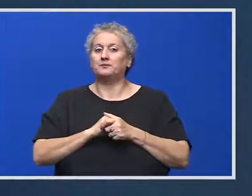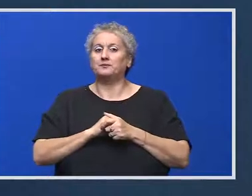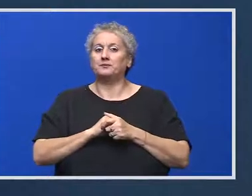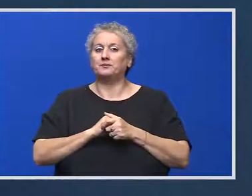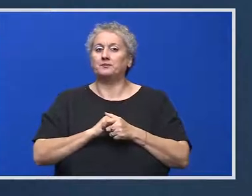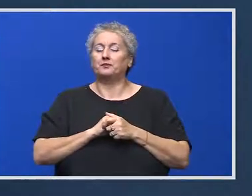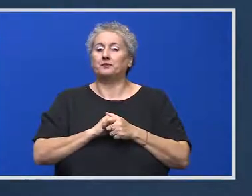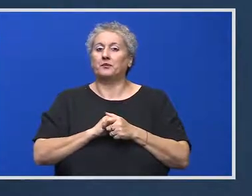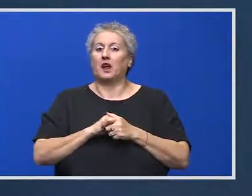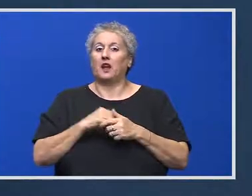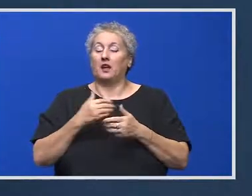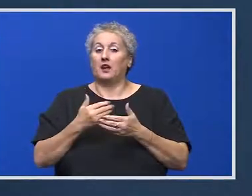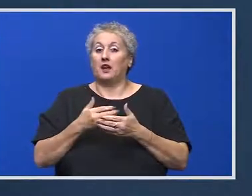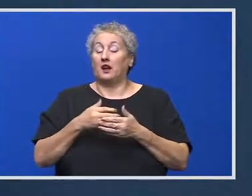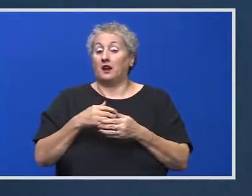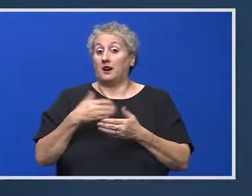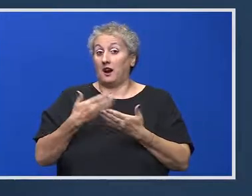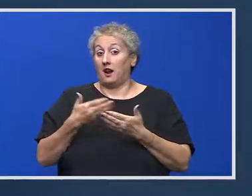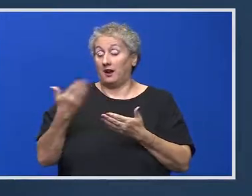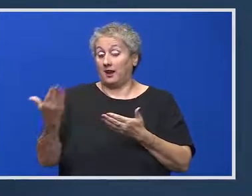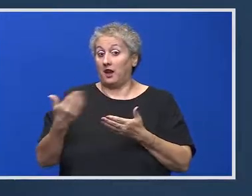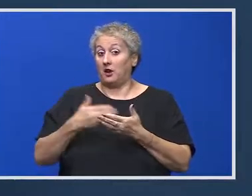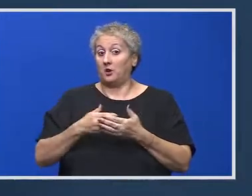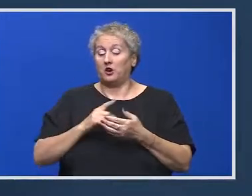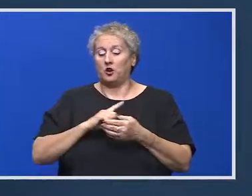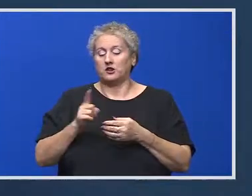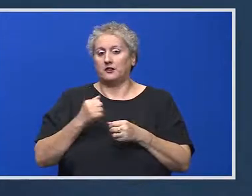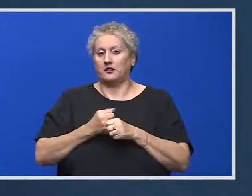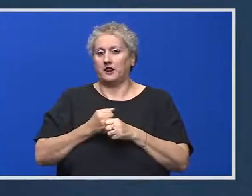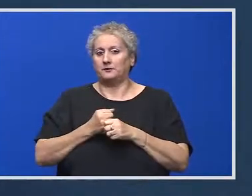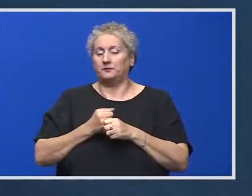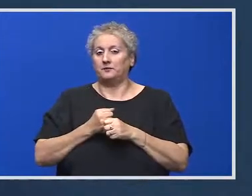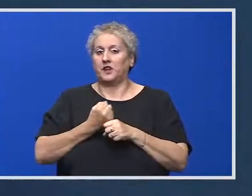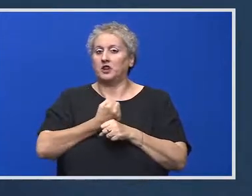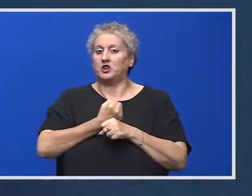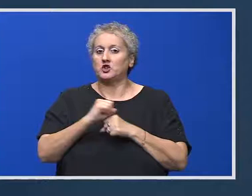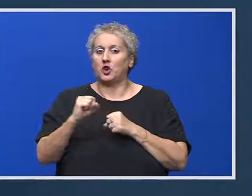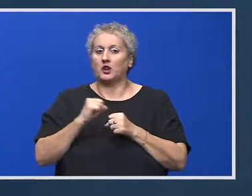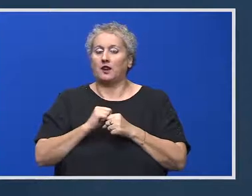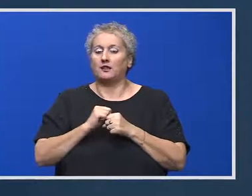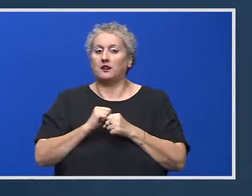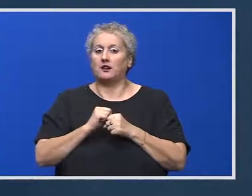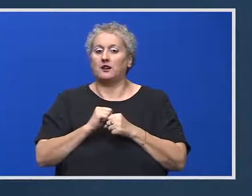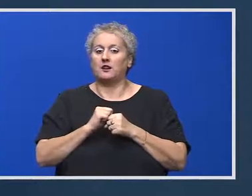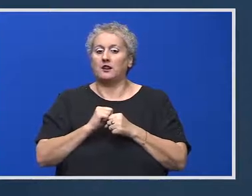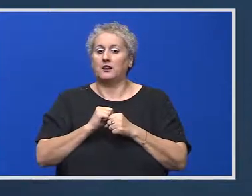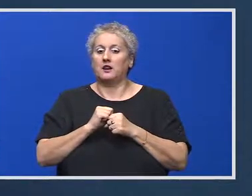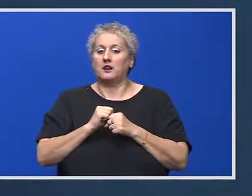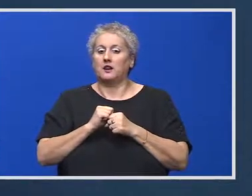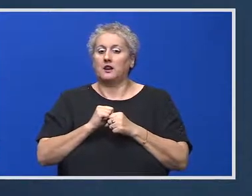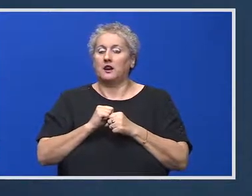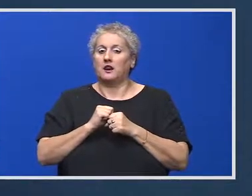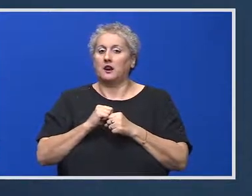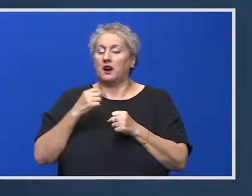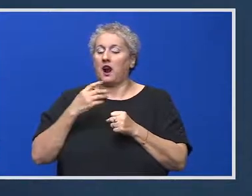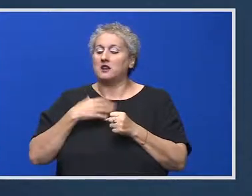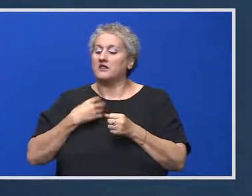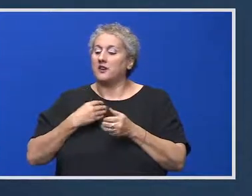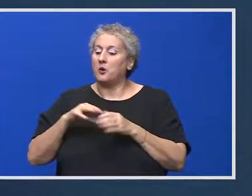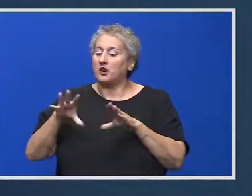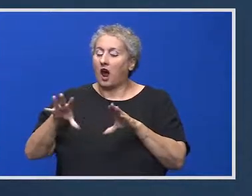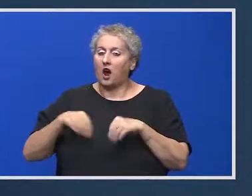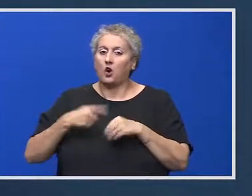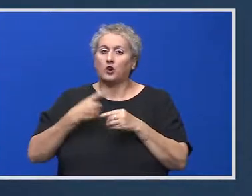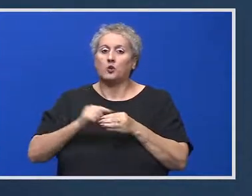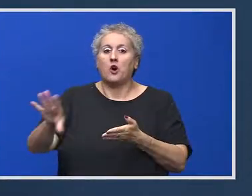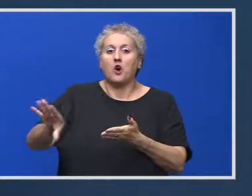eu nu vă susține niciodată pe cineva care s-a dovedit că a plagiat, deci nu este ceea